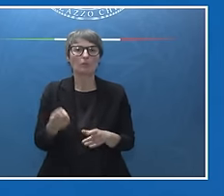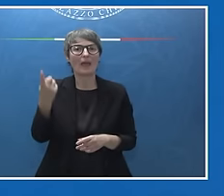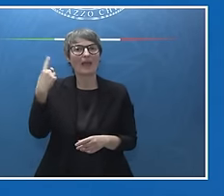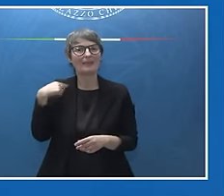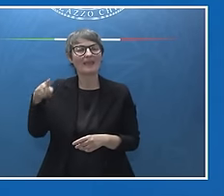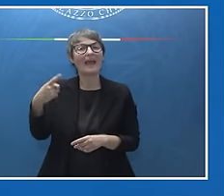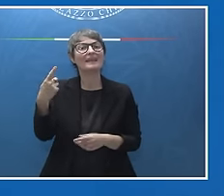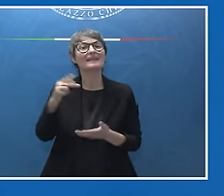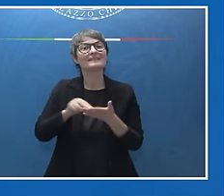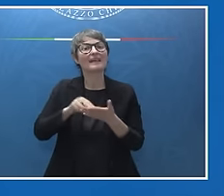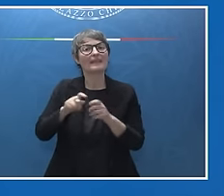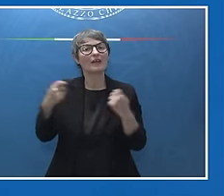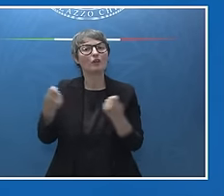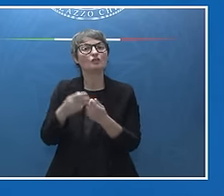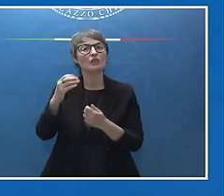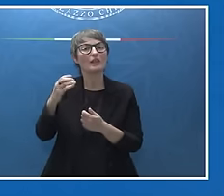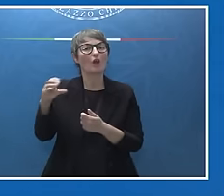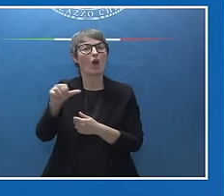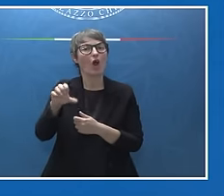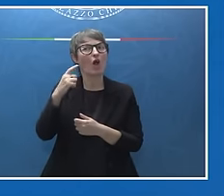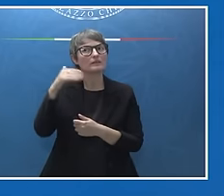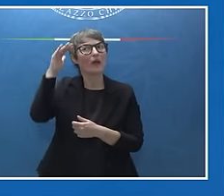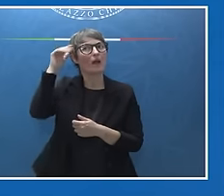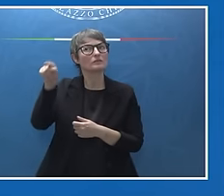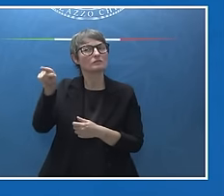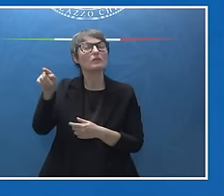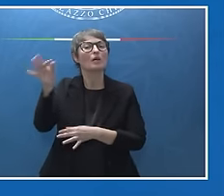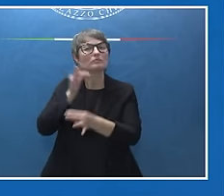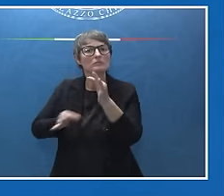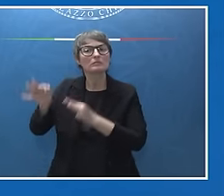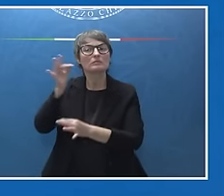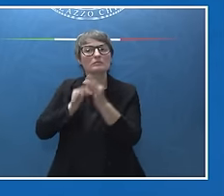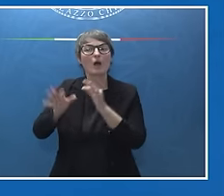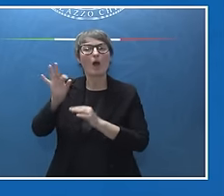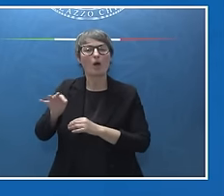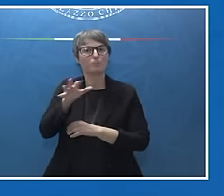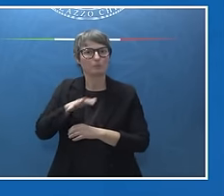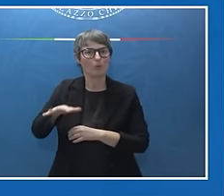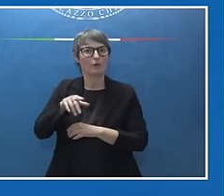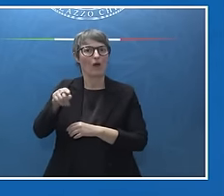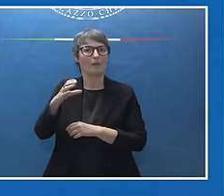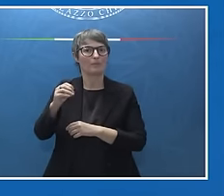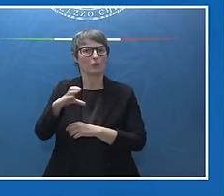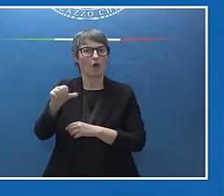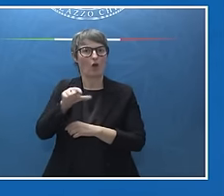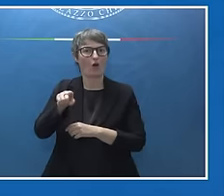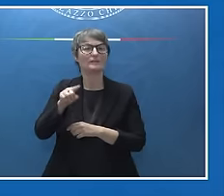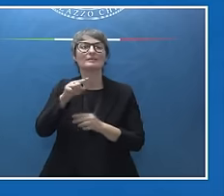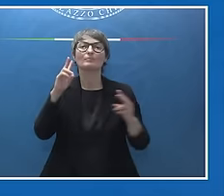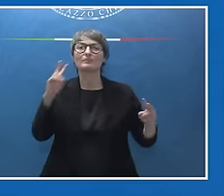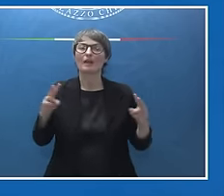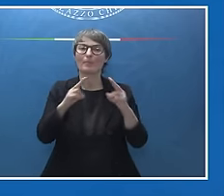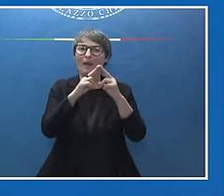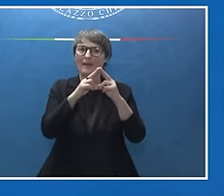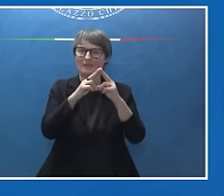spiegarci che la Convenzione multilaterale che è stata negoziata proprio in ambito Ocse. A Parigi, sulla